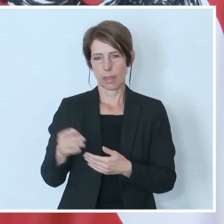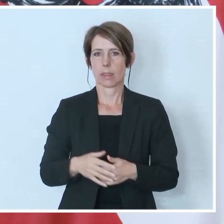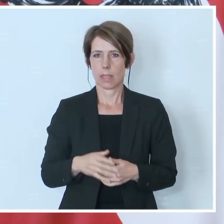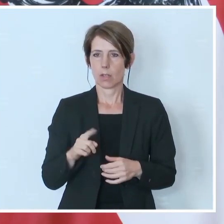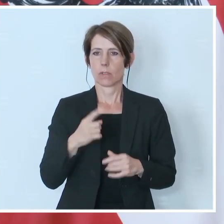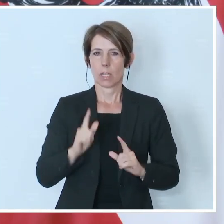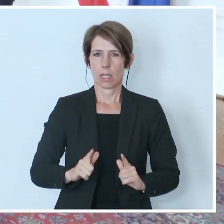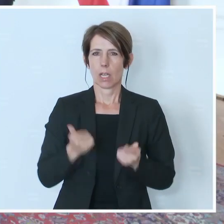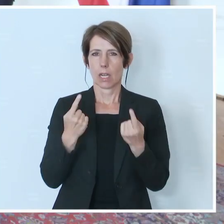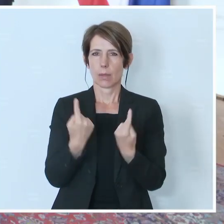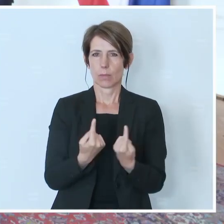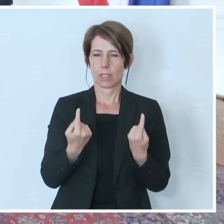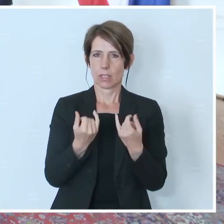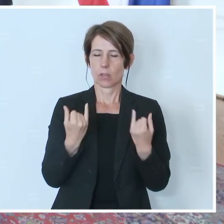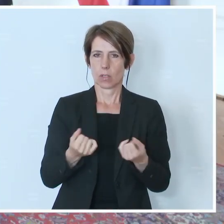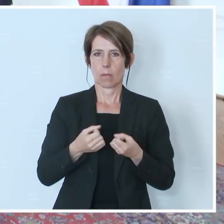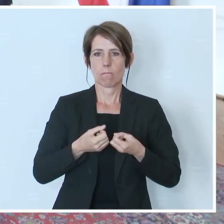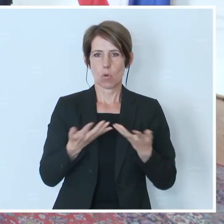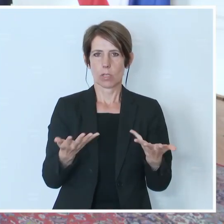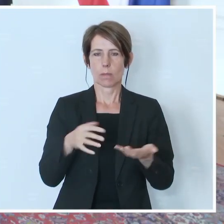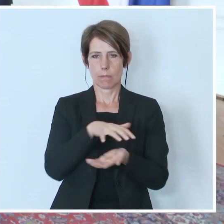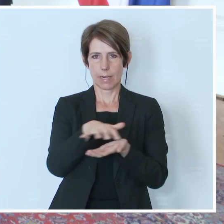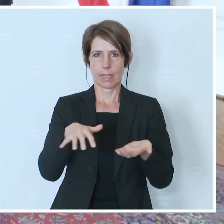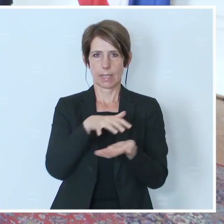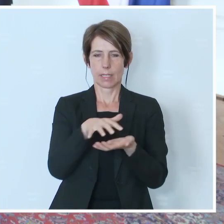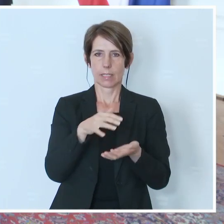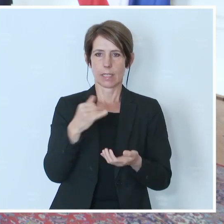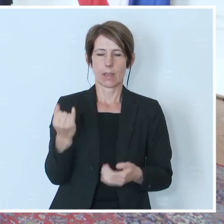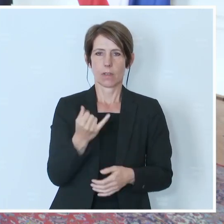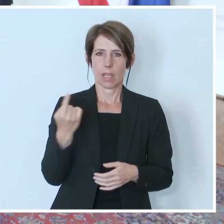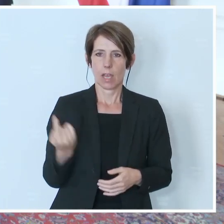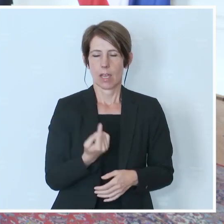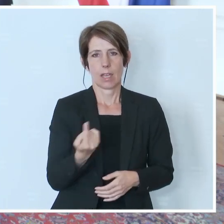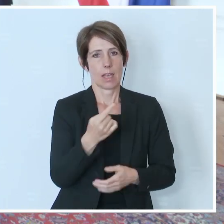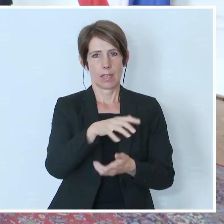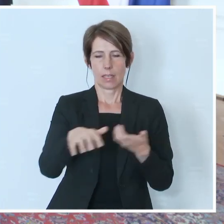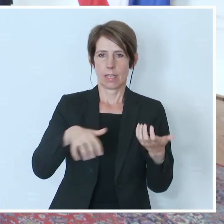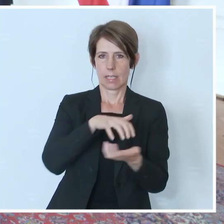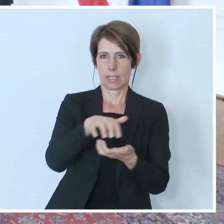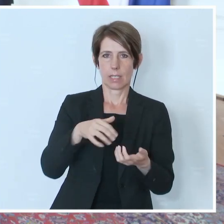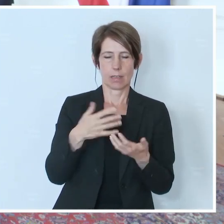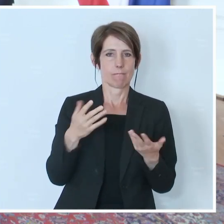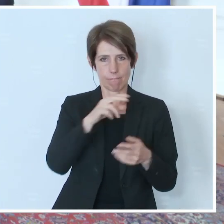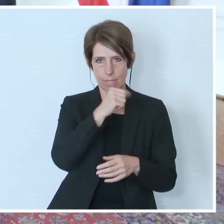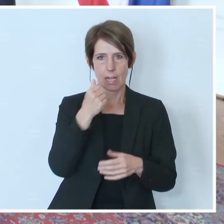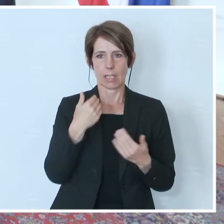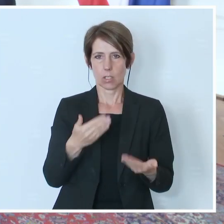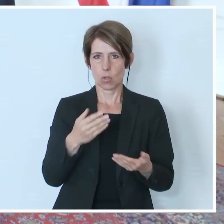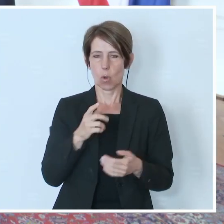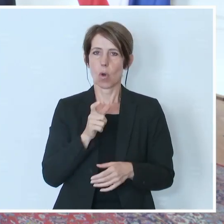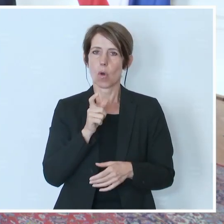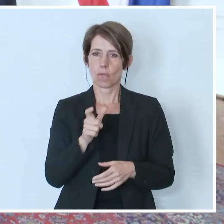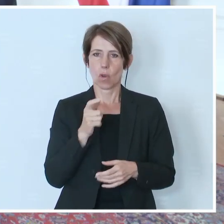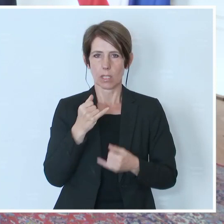ja gerade eine Situation der multiplen Krisen. Der Permacrisis, wie es auch genannt wurde, Collins Dictionary hat das zum Wort des Jahres